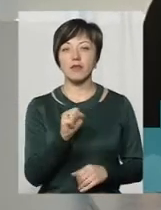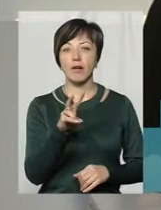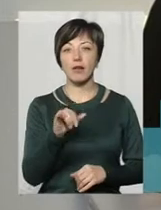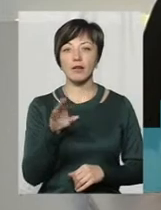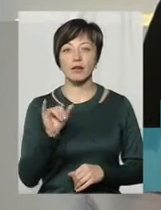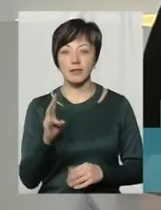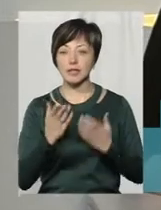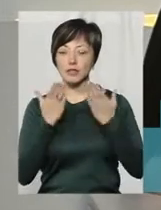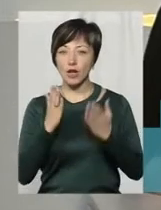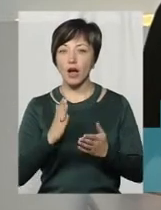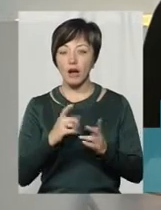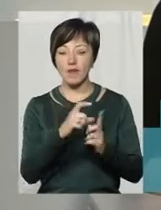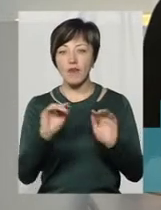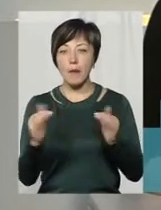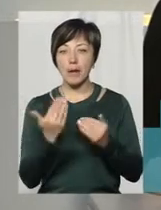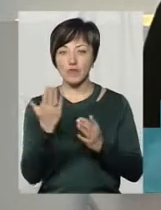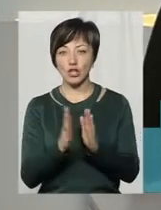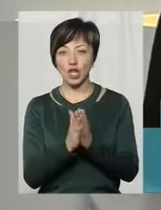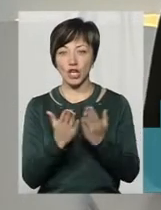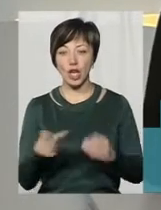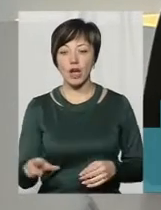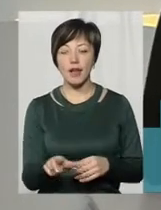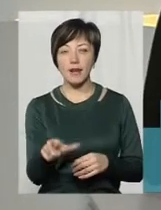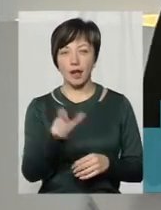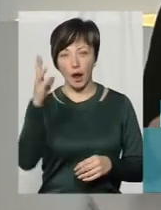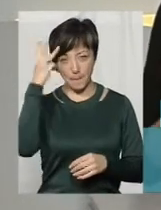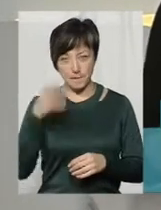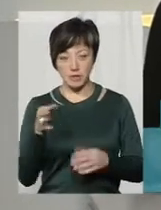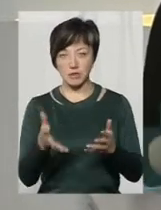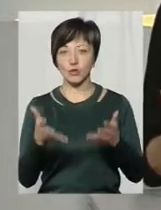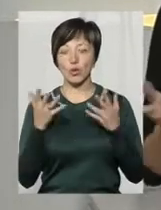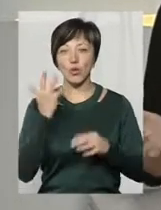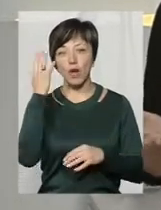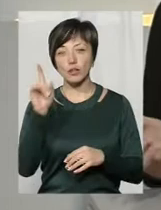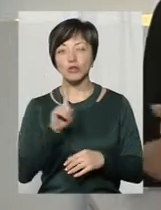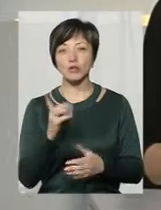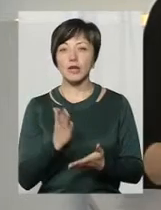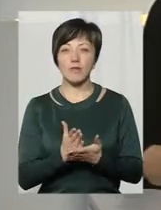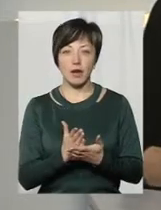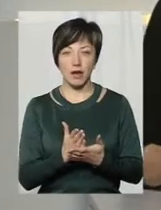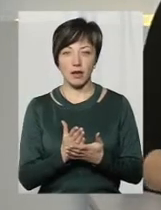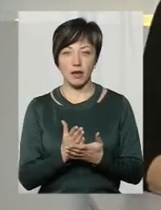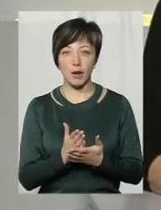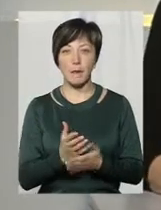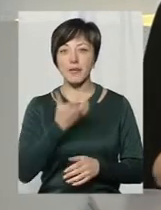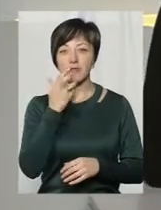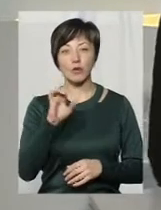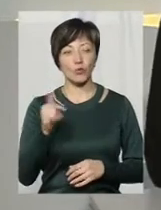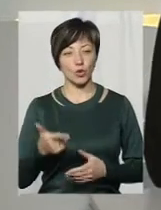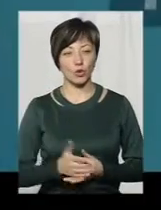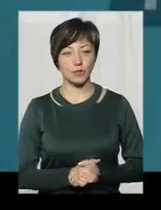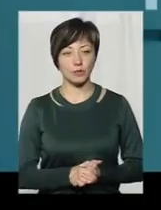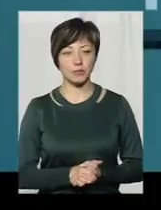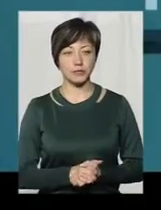фрагмент з вашої книги «Ріки Хмельниччини». Щоб мати чіткіше уявлення, що з собою являє Південний Бух. Прошу.